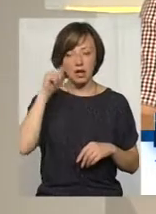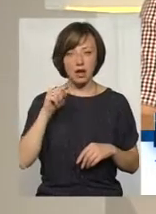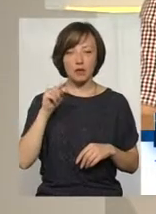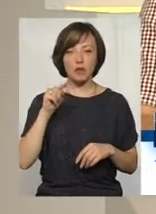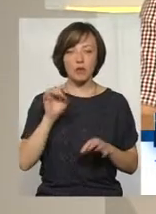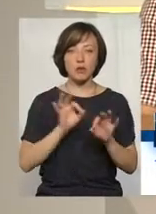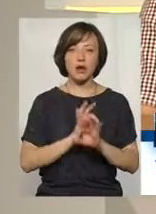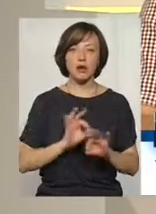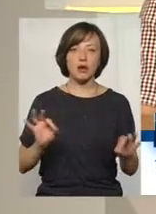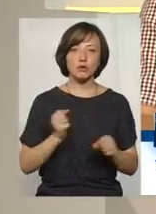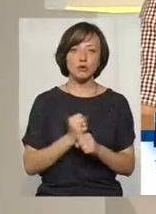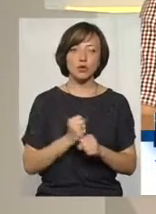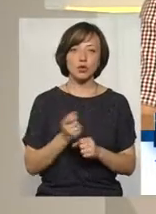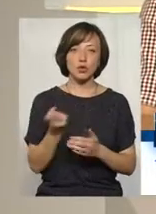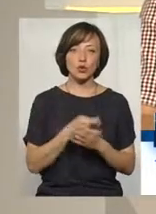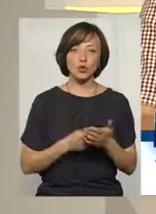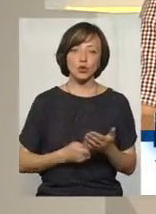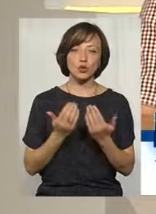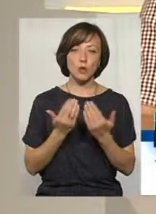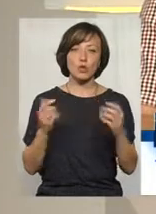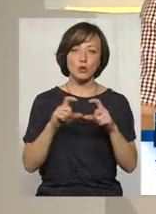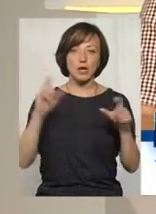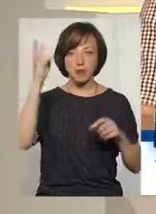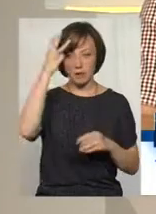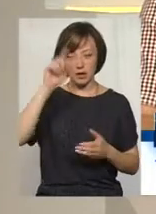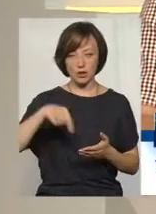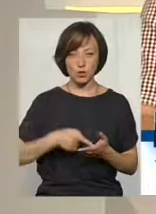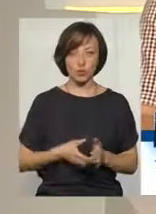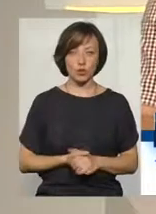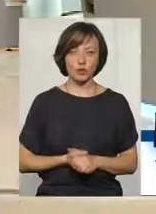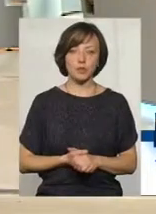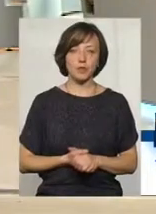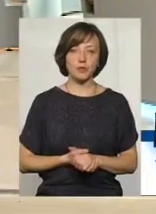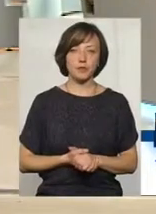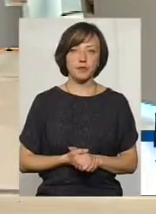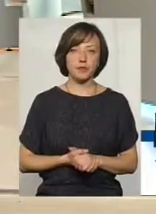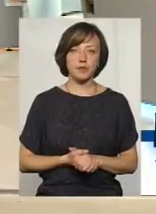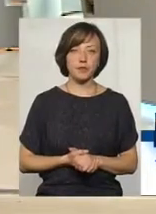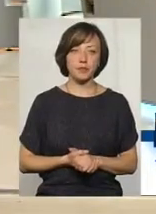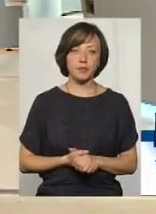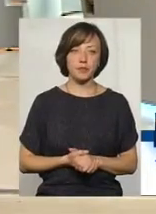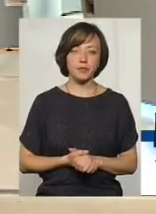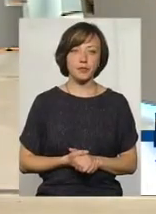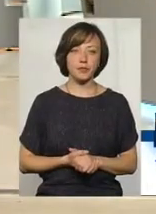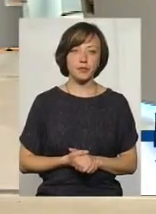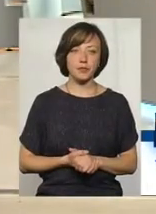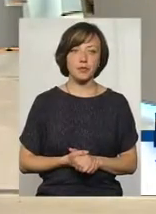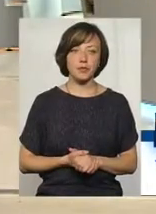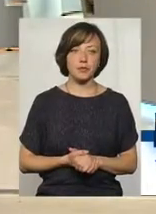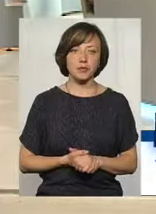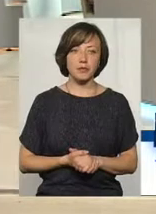прекрасну роботу художнього музею в Хмельницькому. То в мене просто